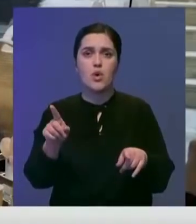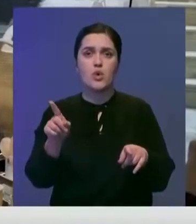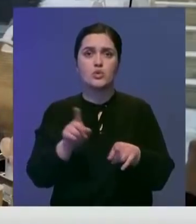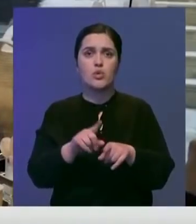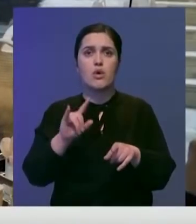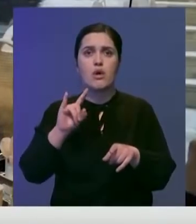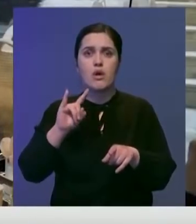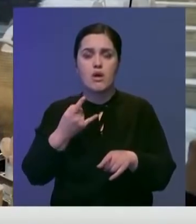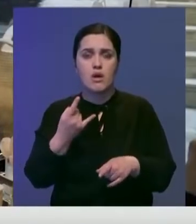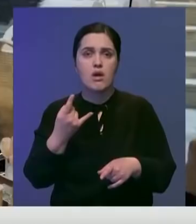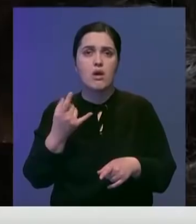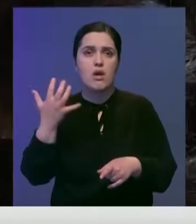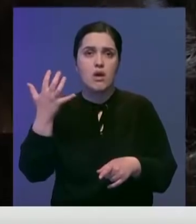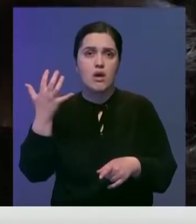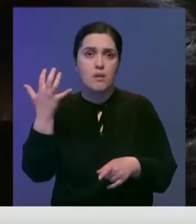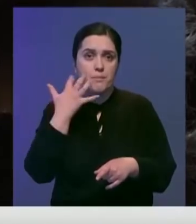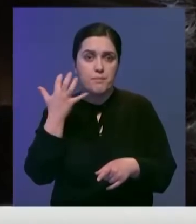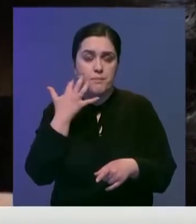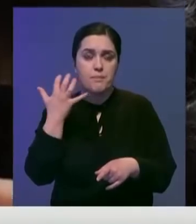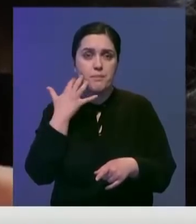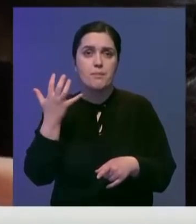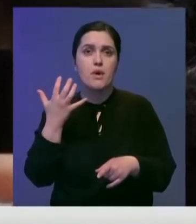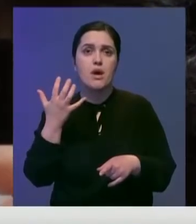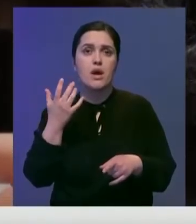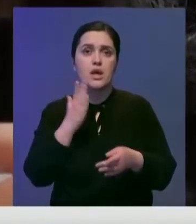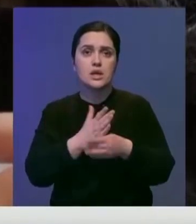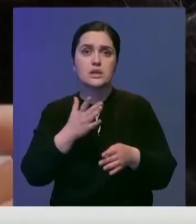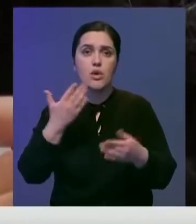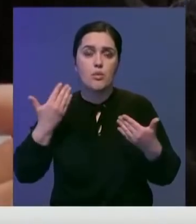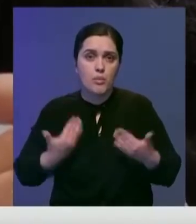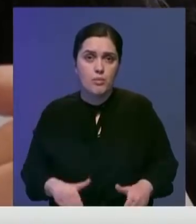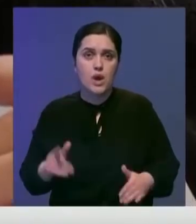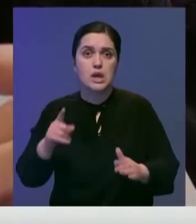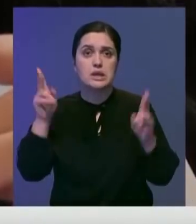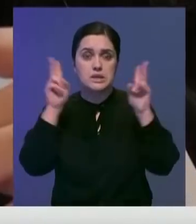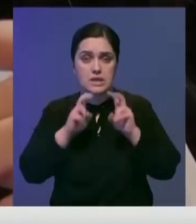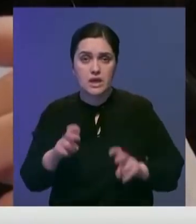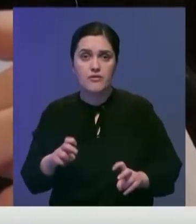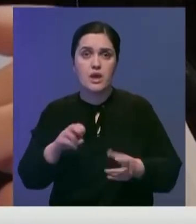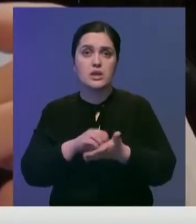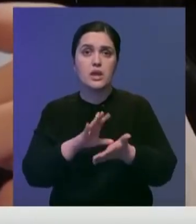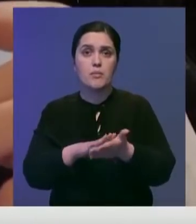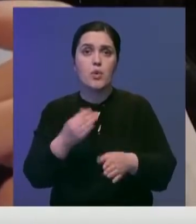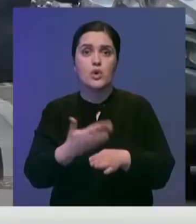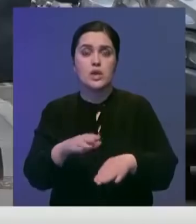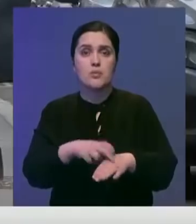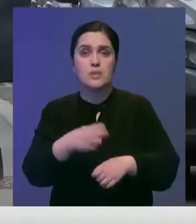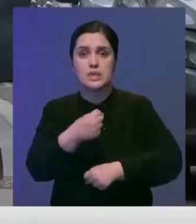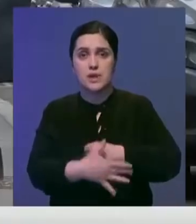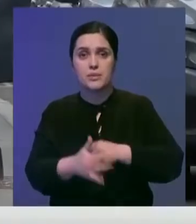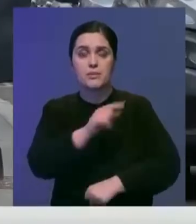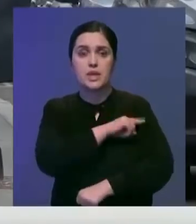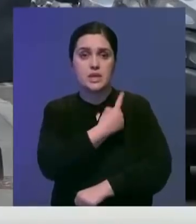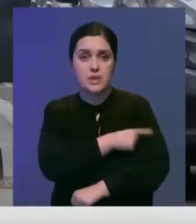внематочных беременностей. При этом в обзоре подчеркивается, что исследования включают в себя данные по отдельным медицинским